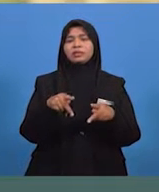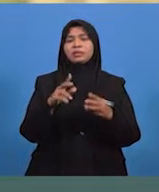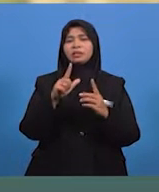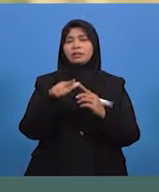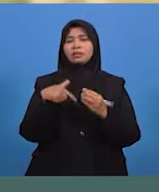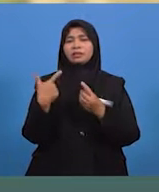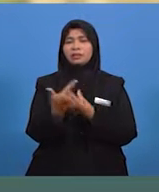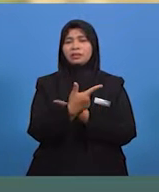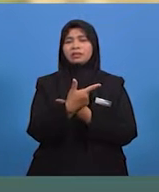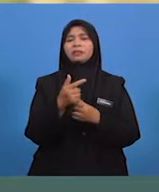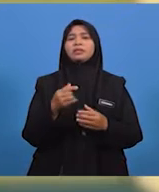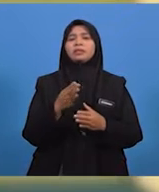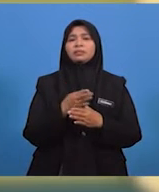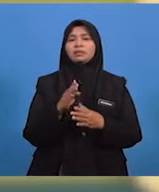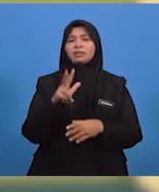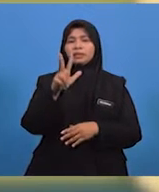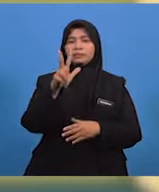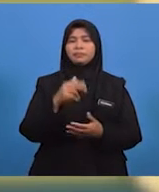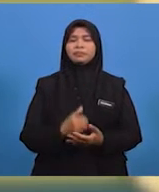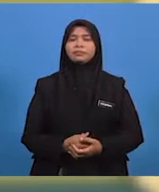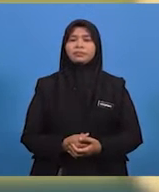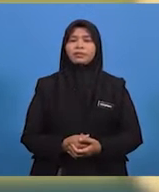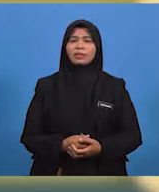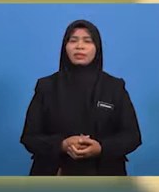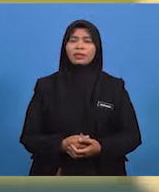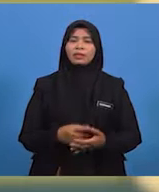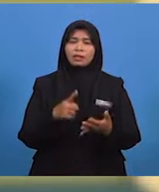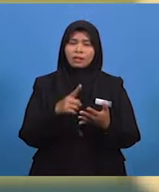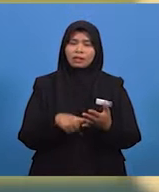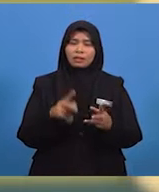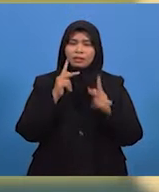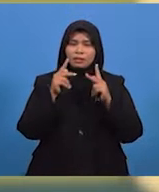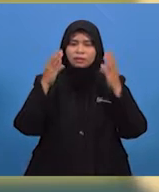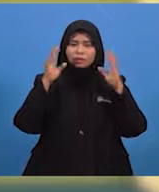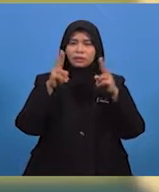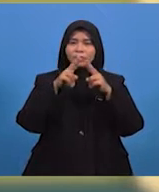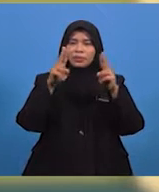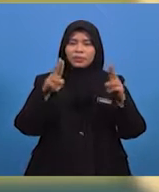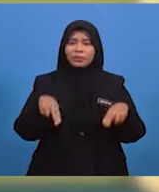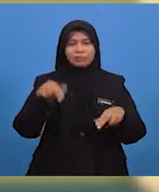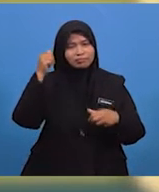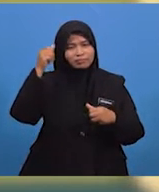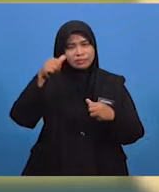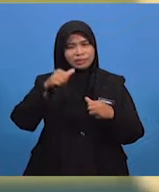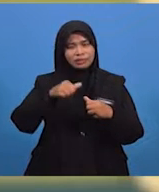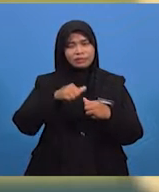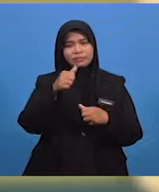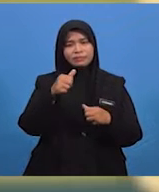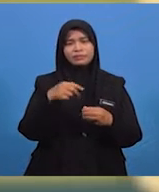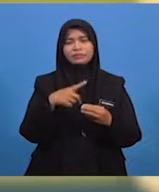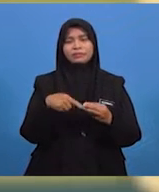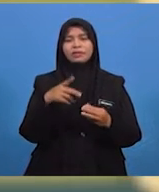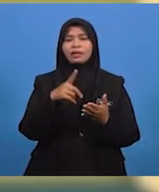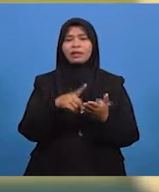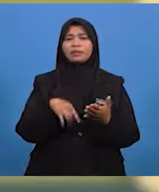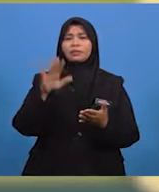bahagian ketiga nanti. Baiklah murid-murid, apa kata cikgu uji daya ingatan anda terhadap apa yang telah